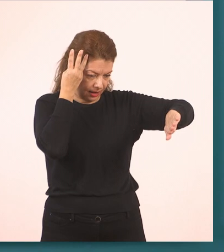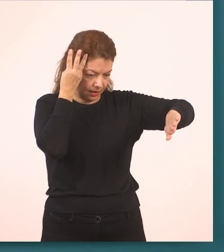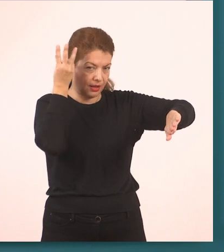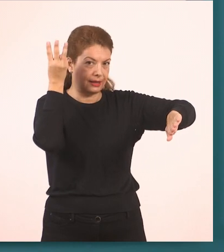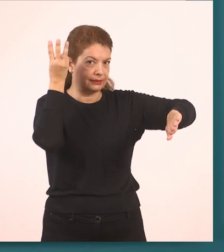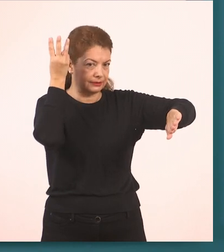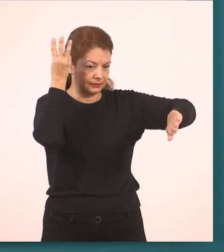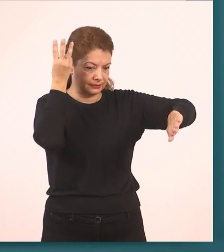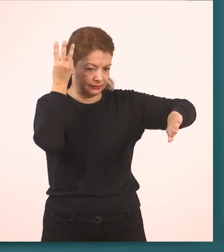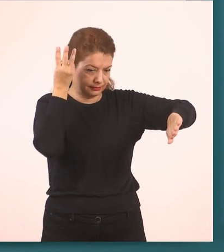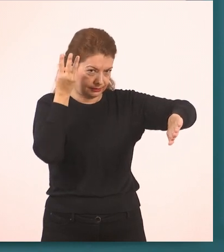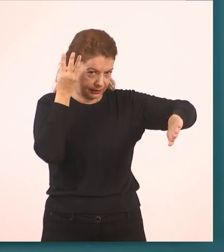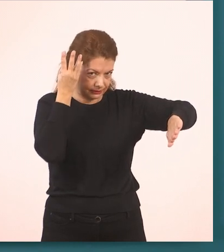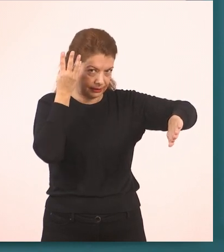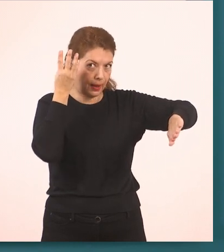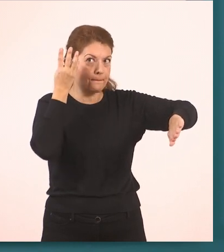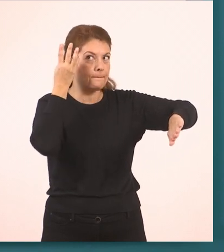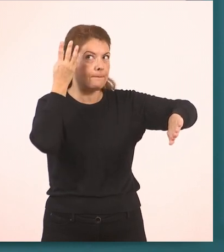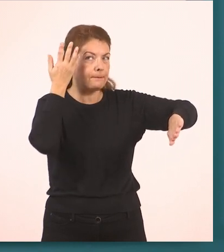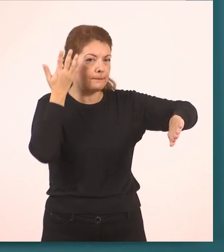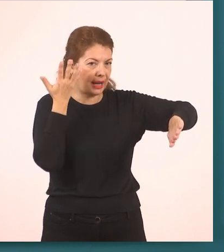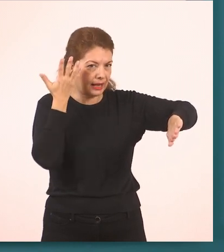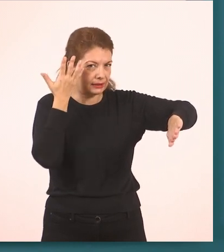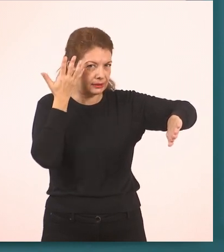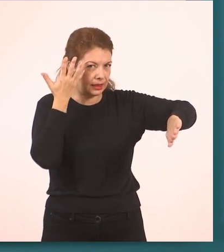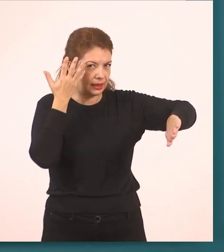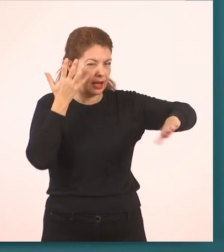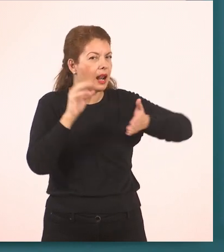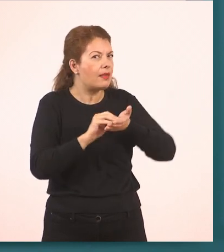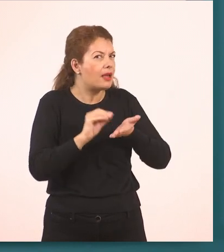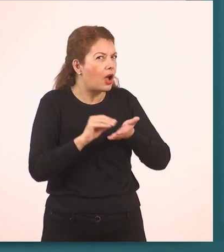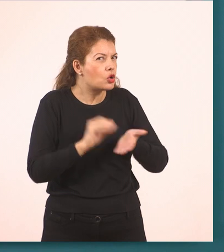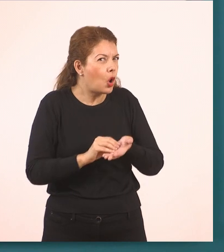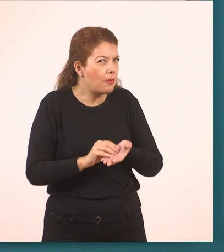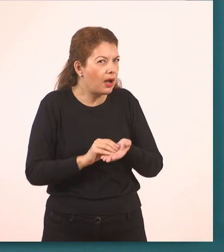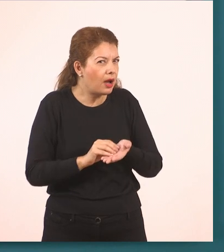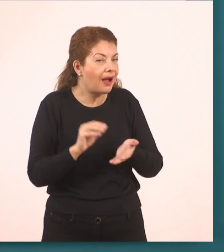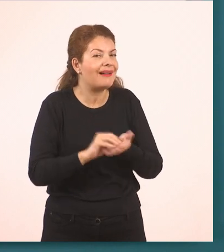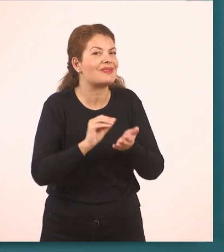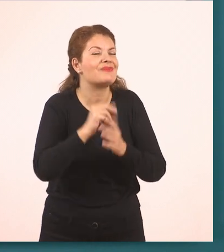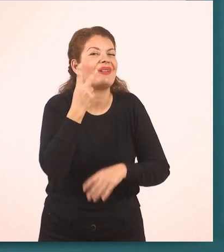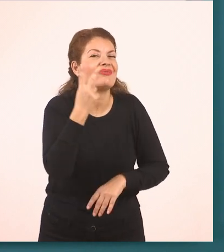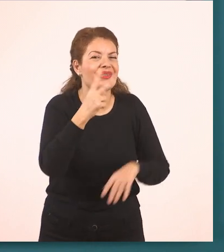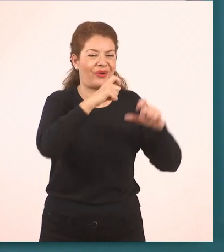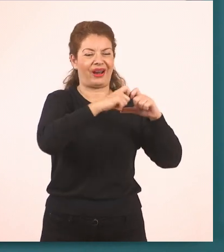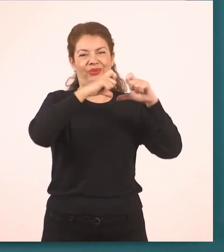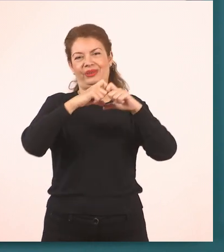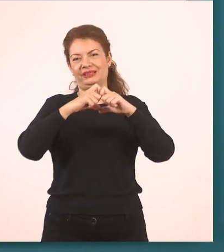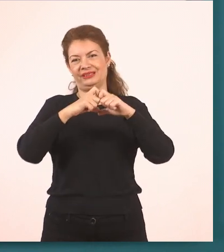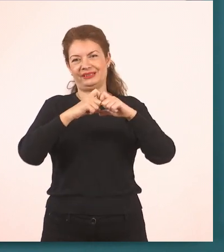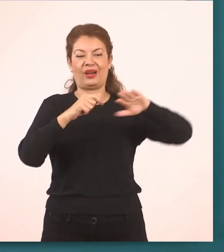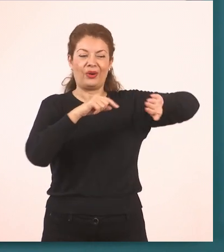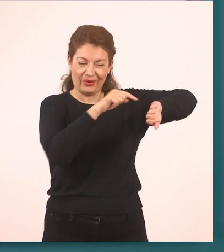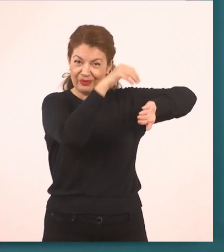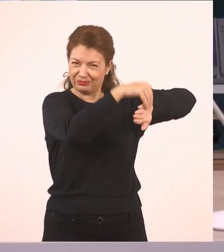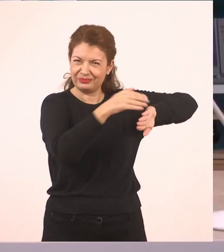4, 5. Μόνο 2 καρδούλες είχα